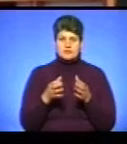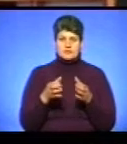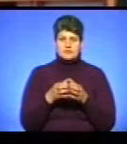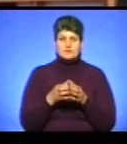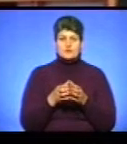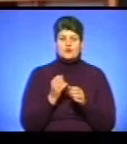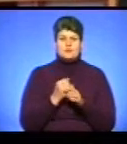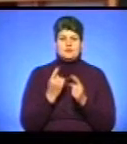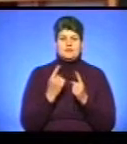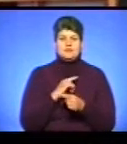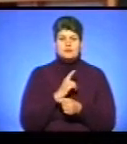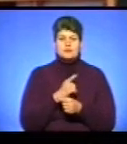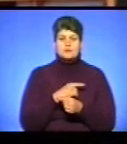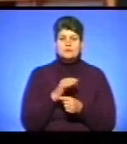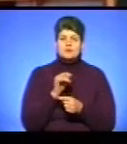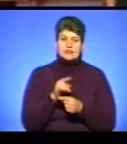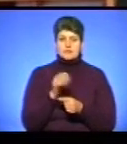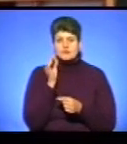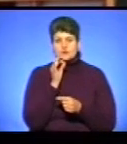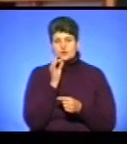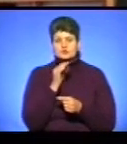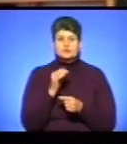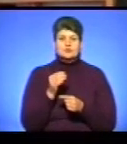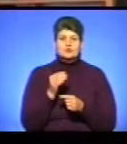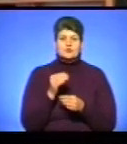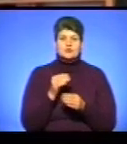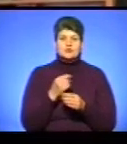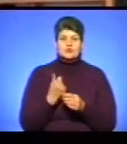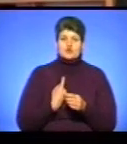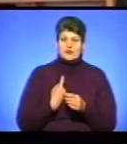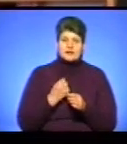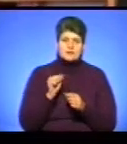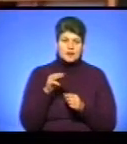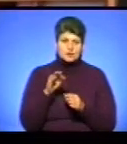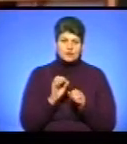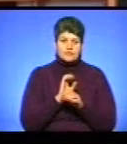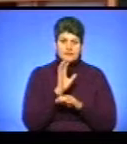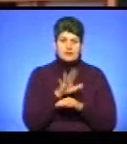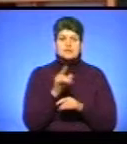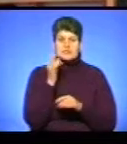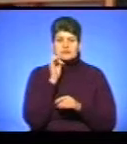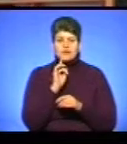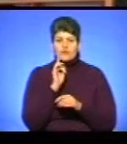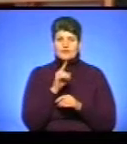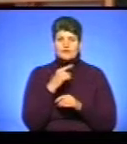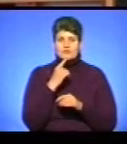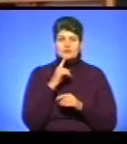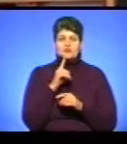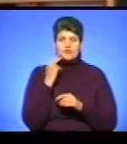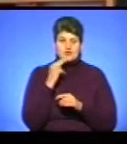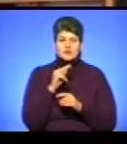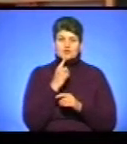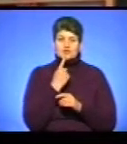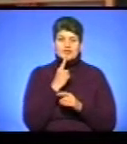фактично великою силою. Про те, як ми солодощі солдатам АТО відправляли, як вони смакували ними і казали, що кращих